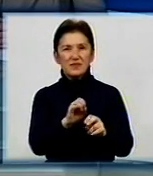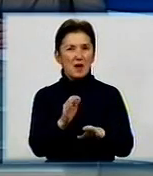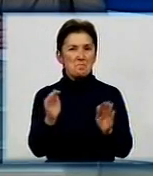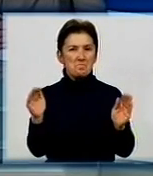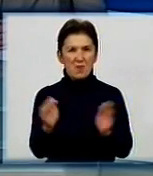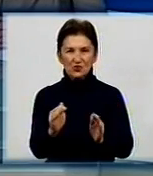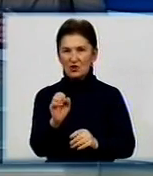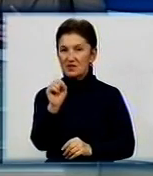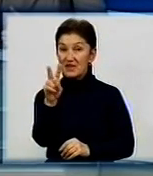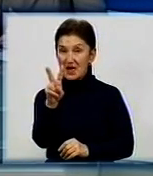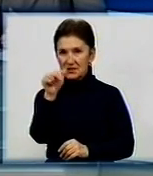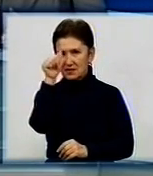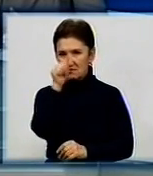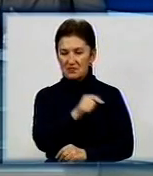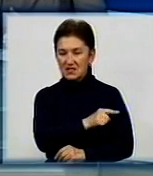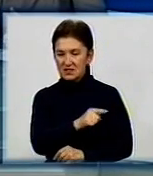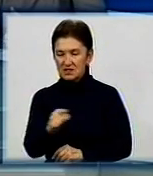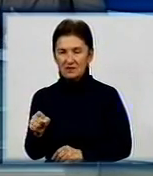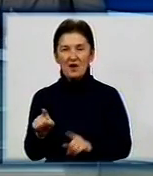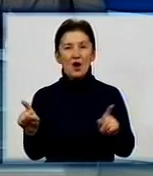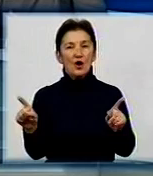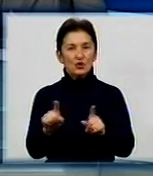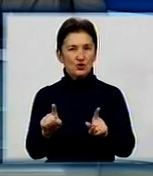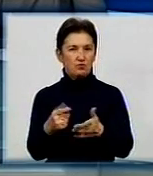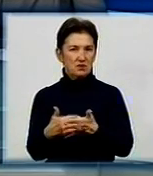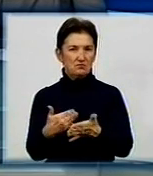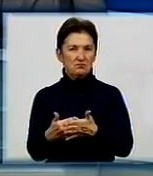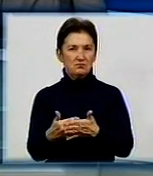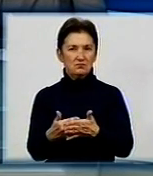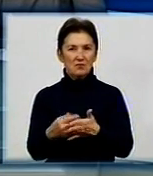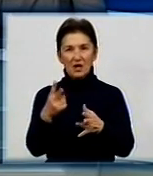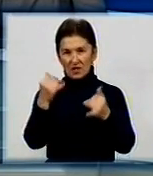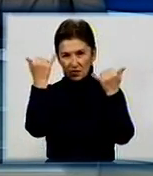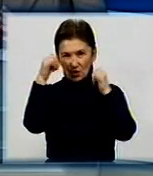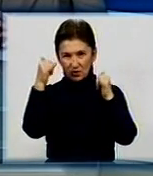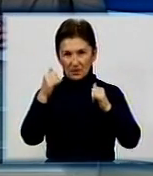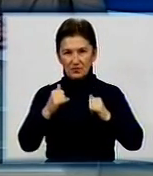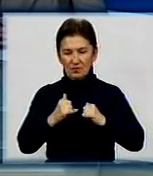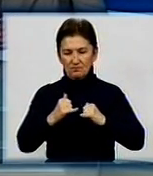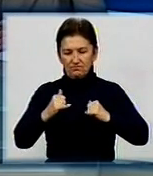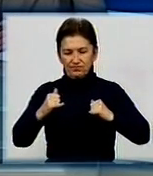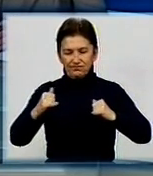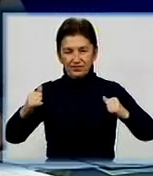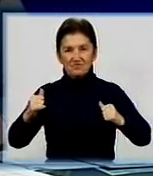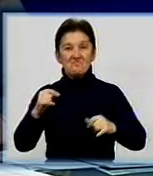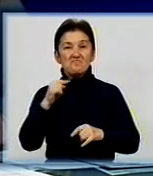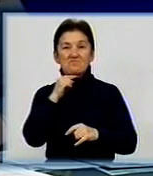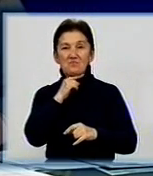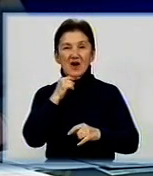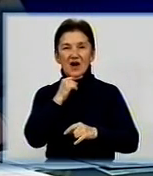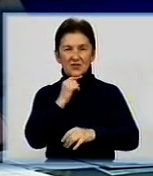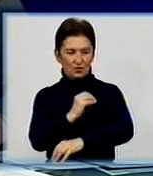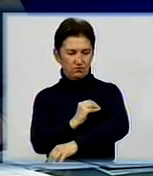місяців, для того, щоб, скажімо так, на тварині наросло м'ясо. І наступний крок –